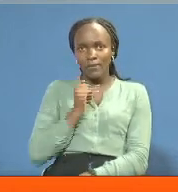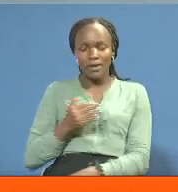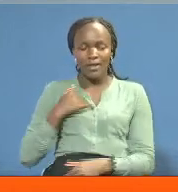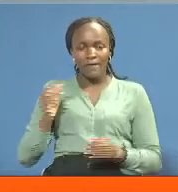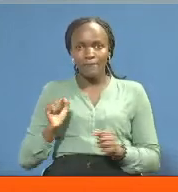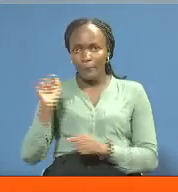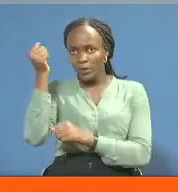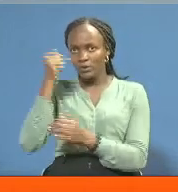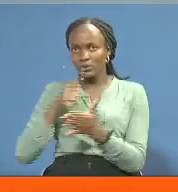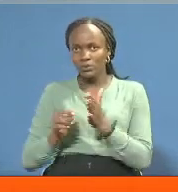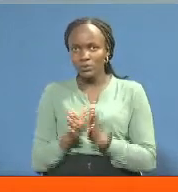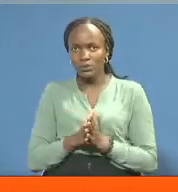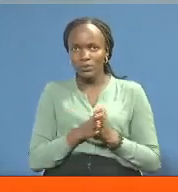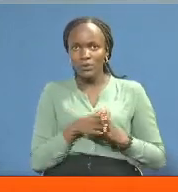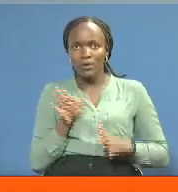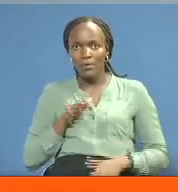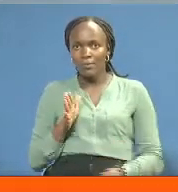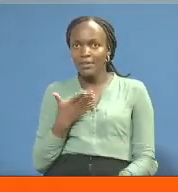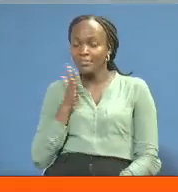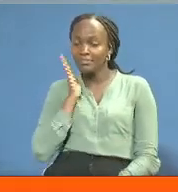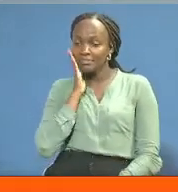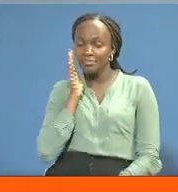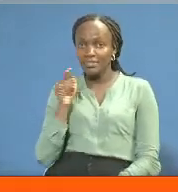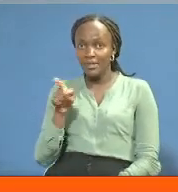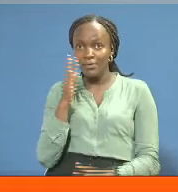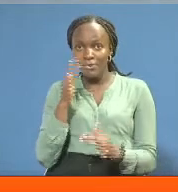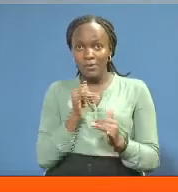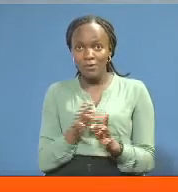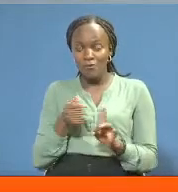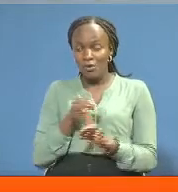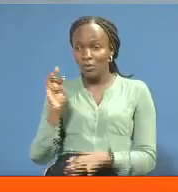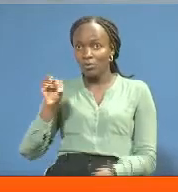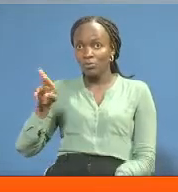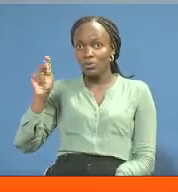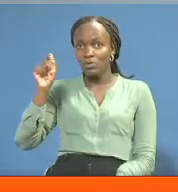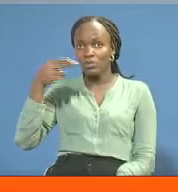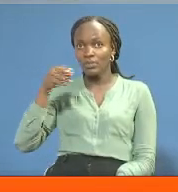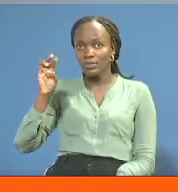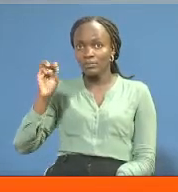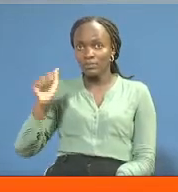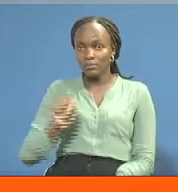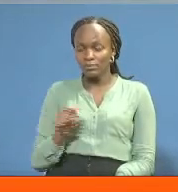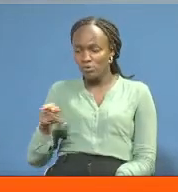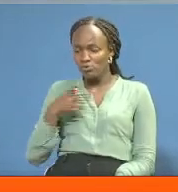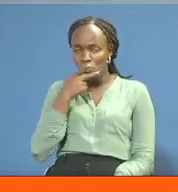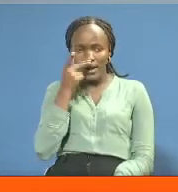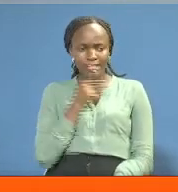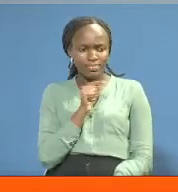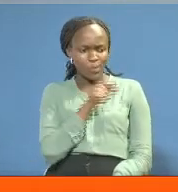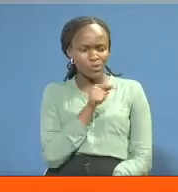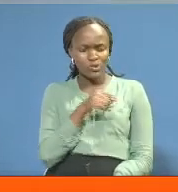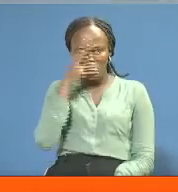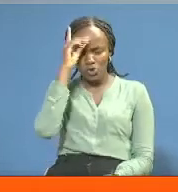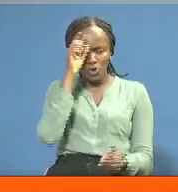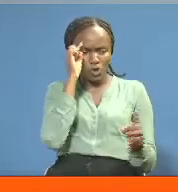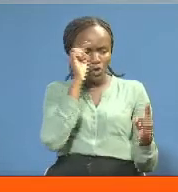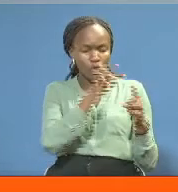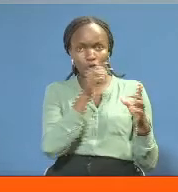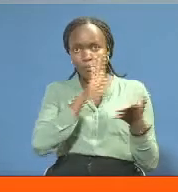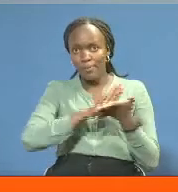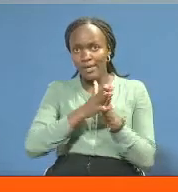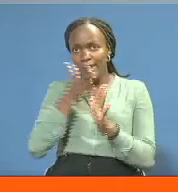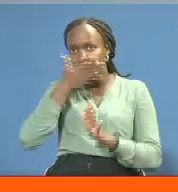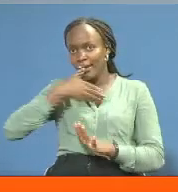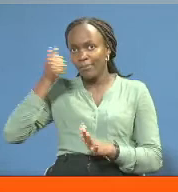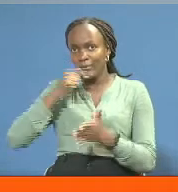siyasaduni ya kudhalilisha mama ya watoto wake kulingana na mudhama hulka kiongozi huyu wa waipa imedihirisha kuwa yeye sibora kwa